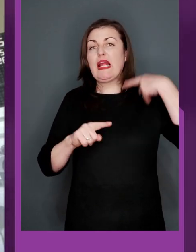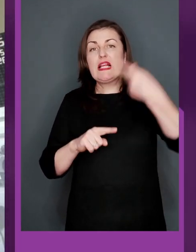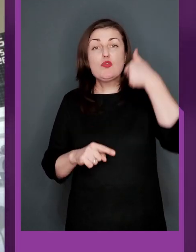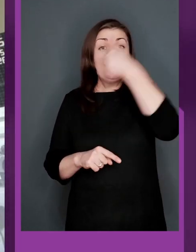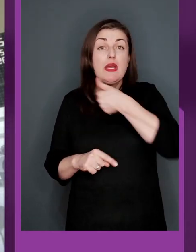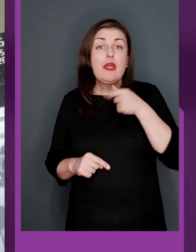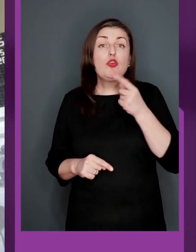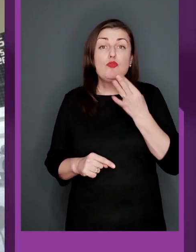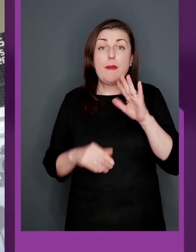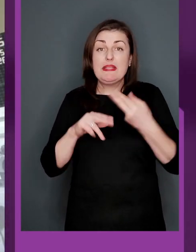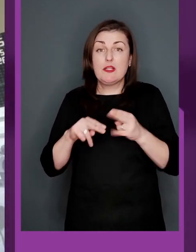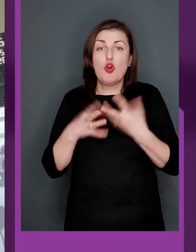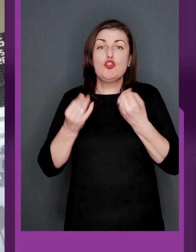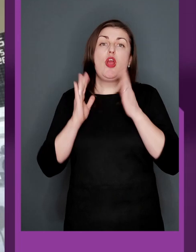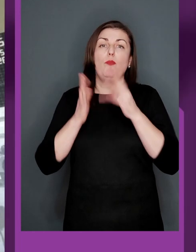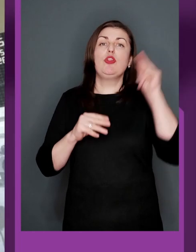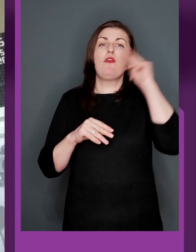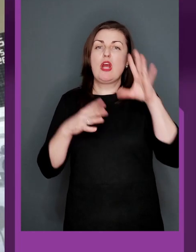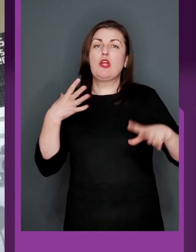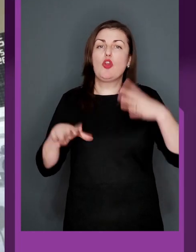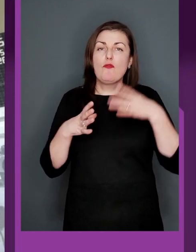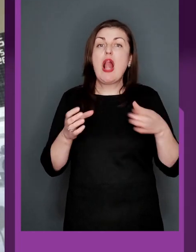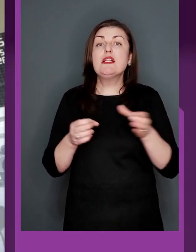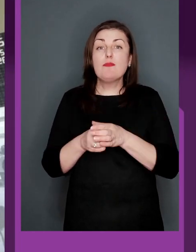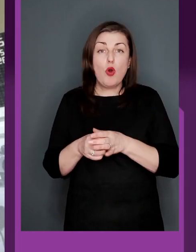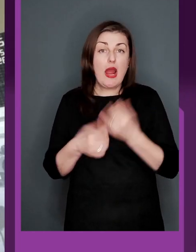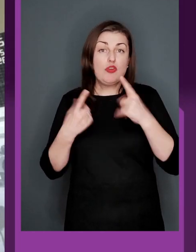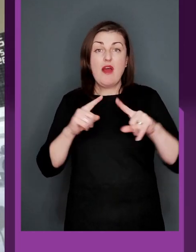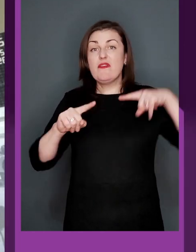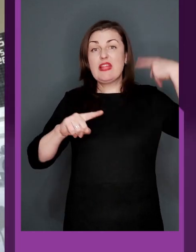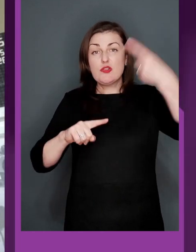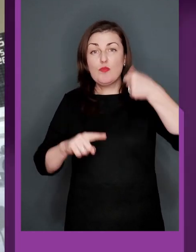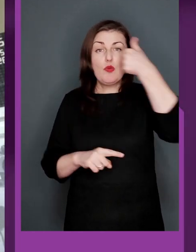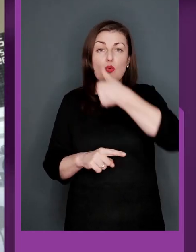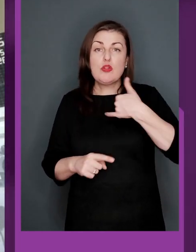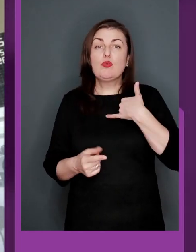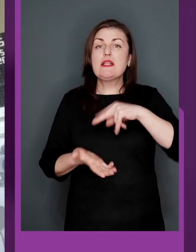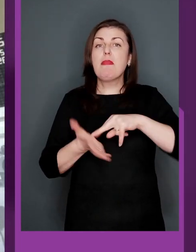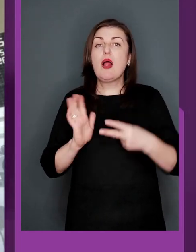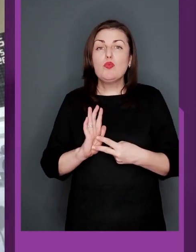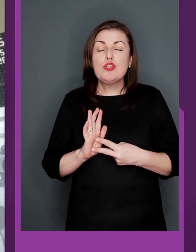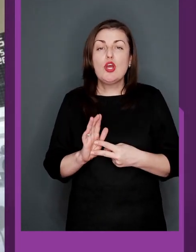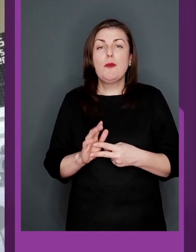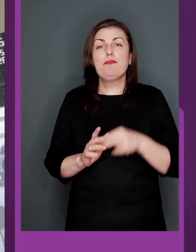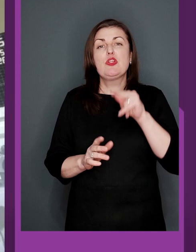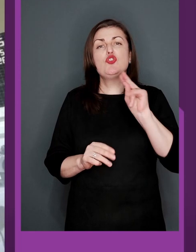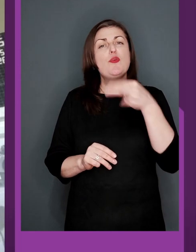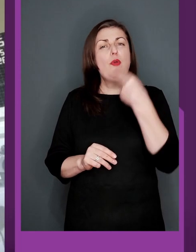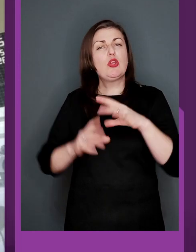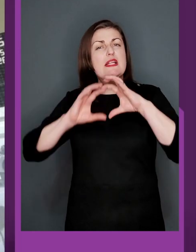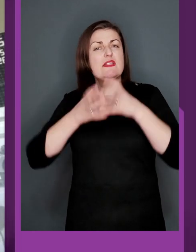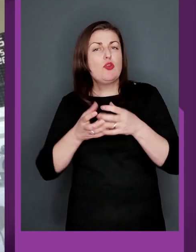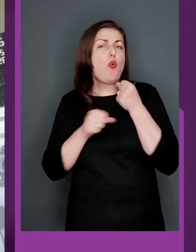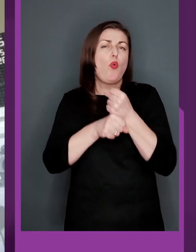наступний рік. Тому що після цього ще будуть навчально-тренувальні збори. І в наступному році в нас планується чи то